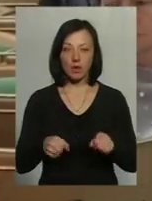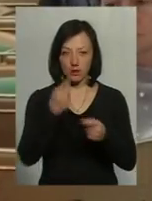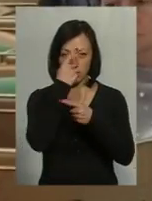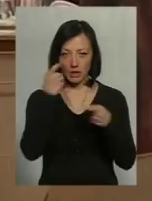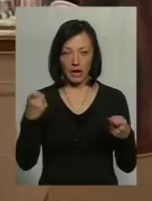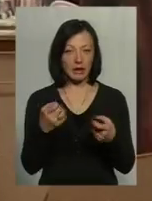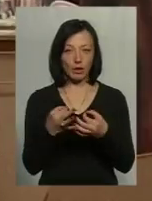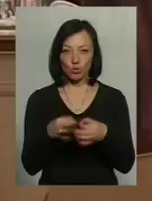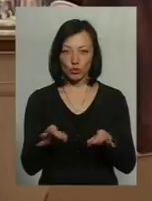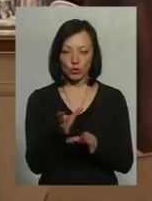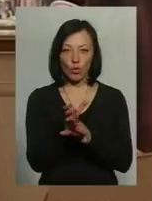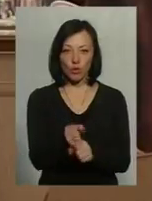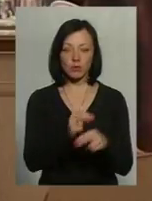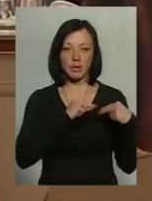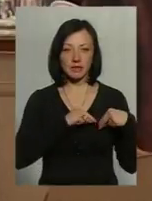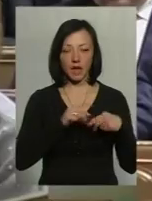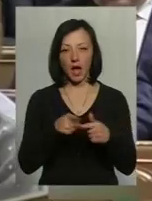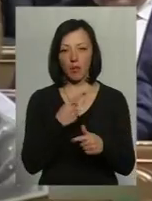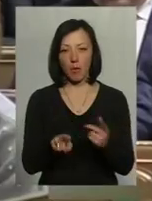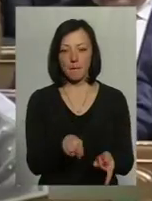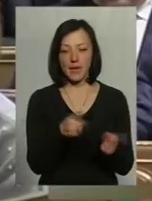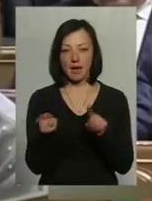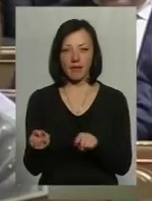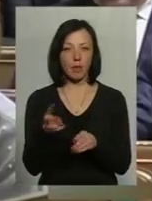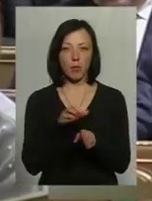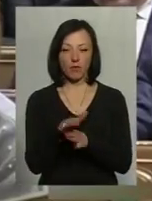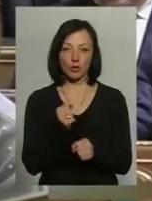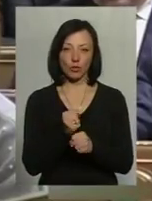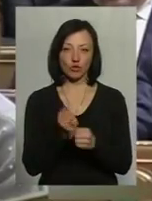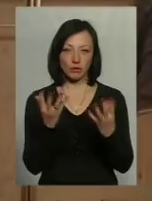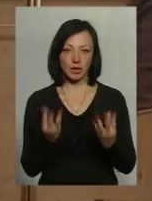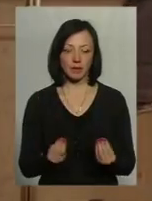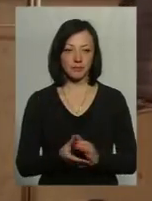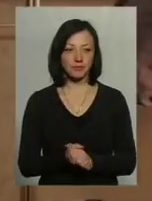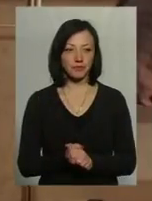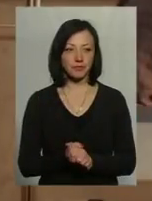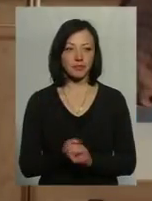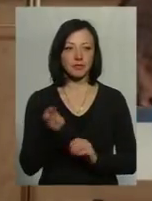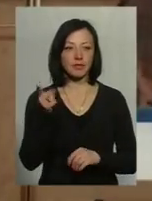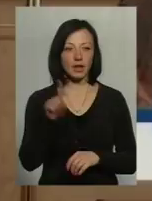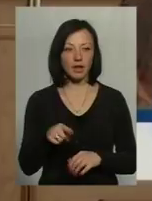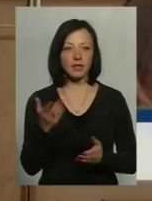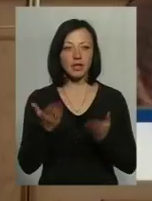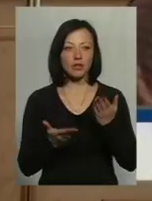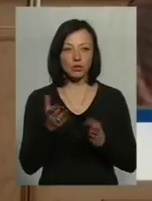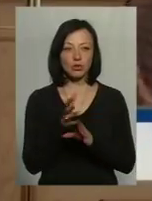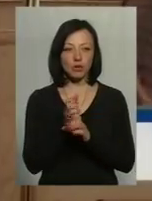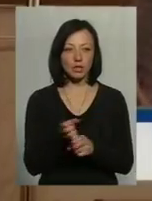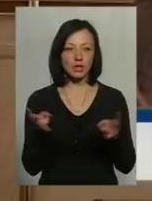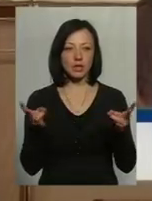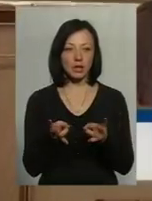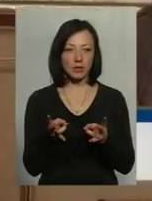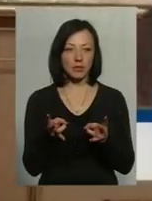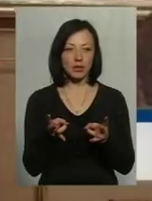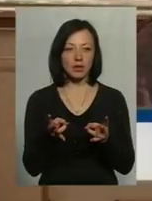на недопущені скорочення працівників або ж переведення їх на неповний робочий день. Навіть якщо це скорочення, то потрібно робити спільно